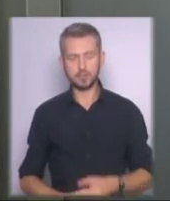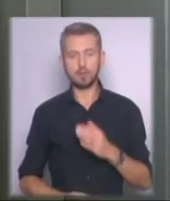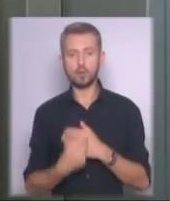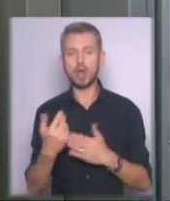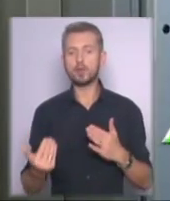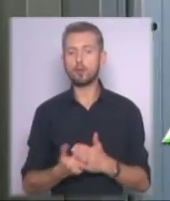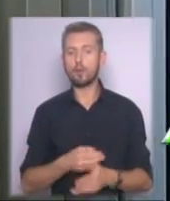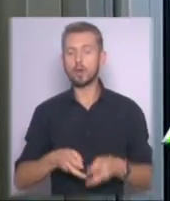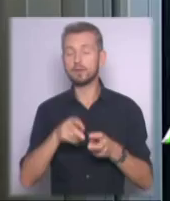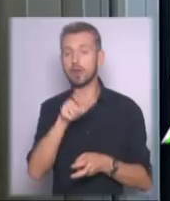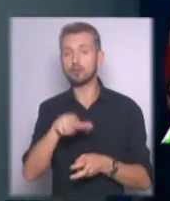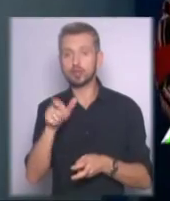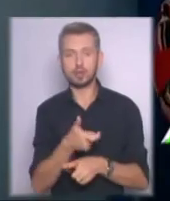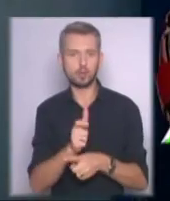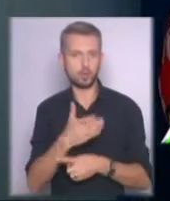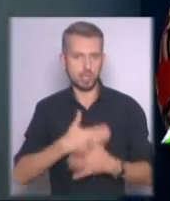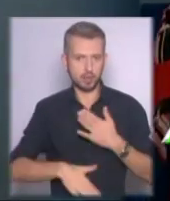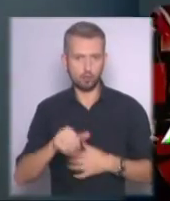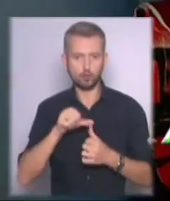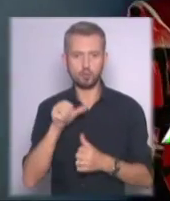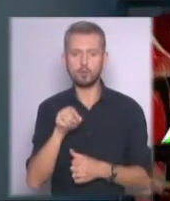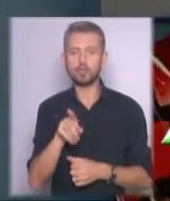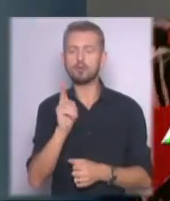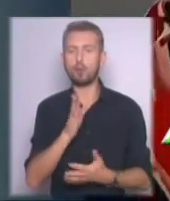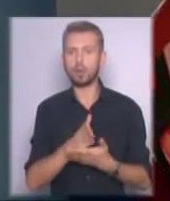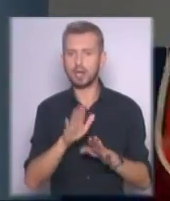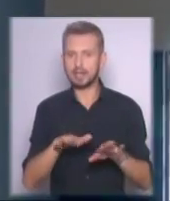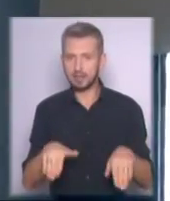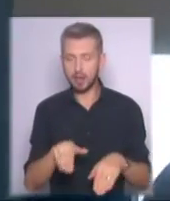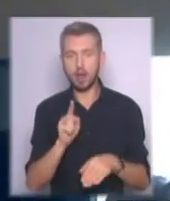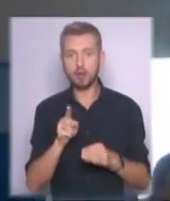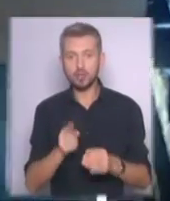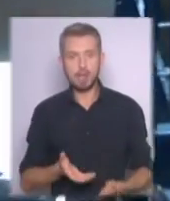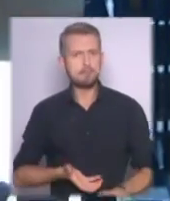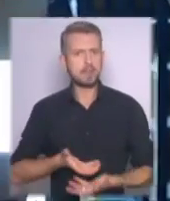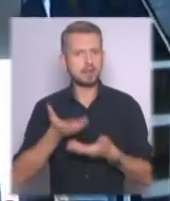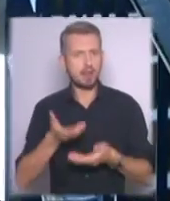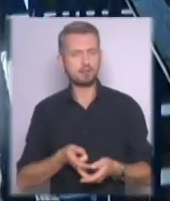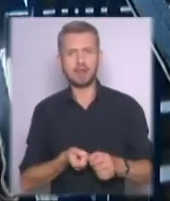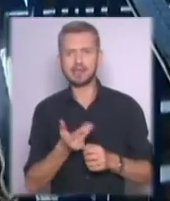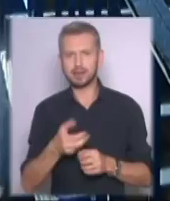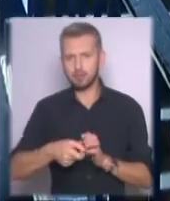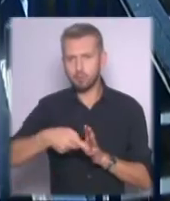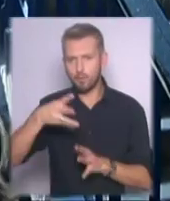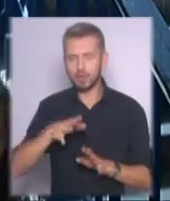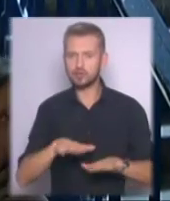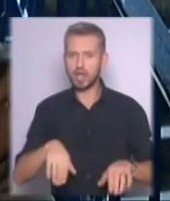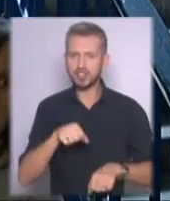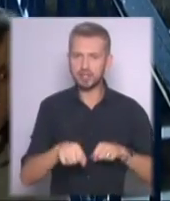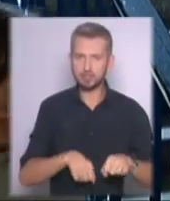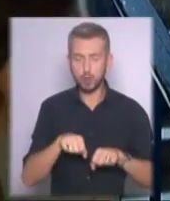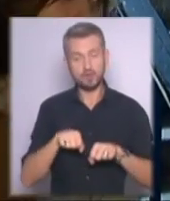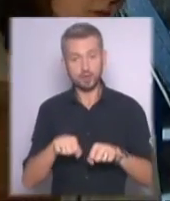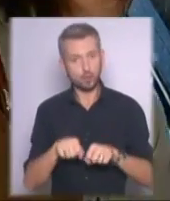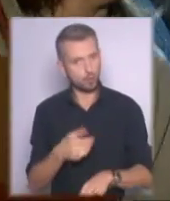нового підйомника жителі неабияк радіють. Особливо ті, у кого є діти. Адже підняти навіть не кілька поверхів дитячий велосипед чи візок не так вже й